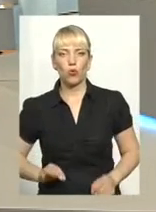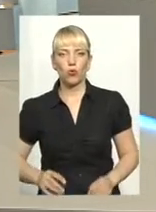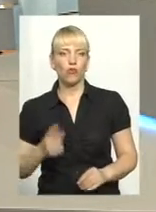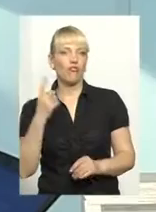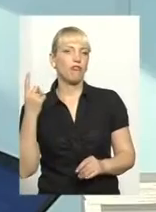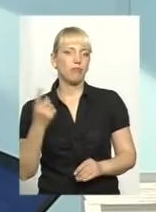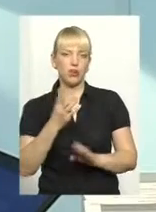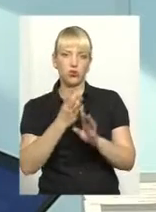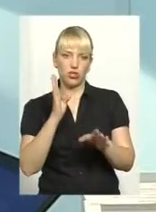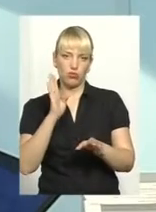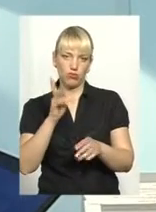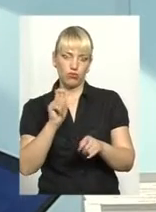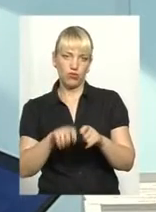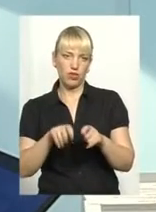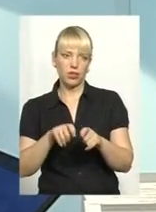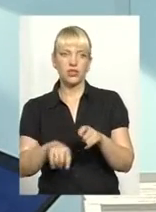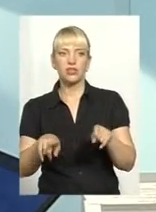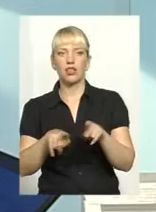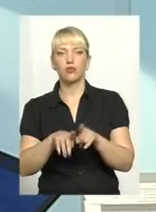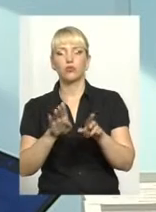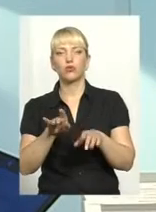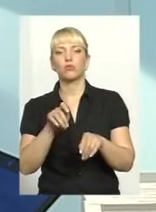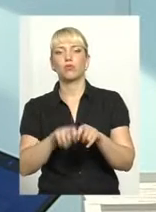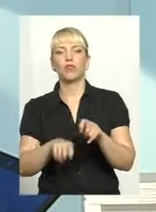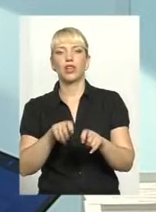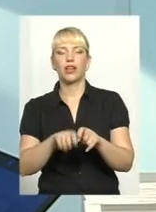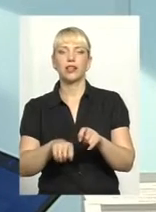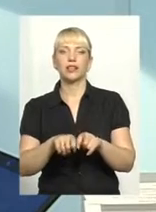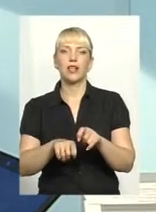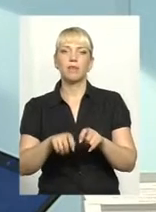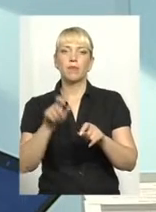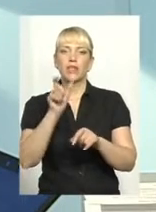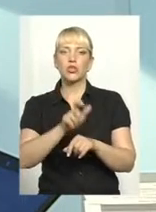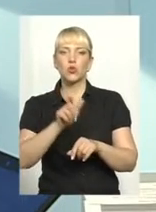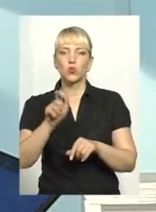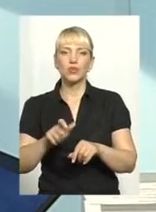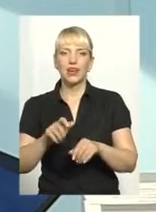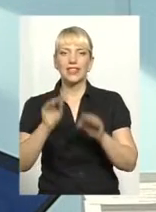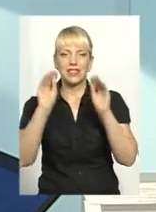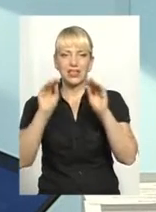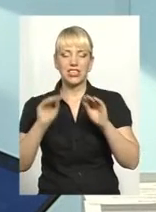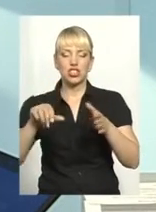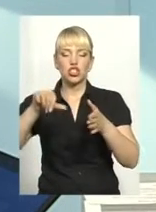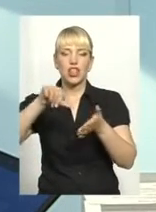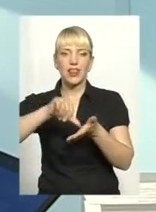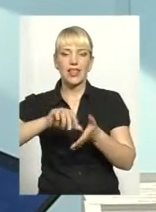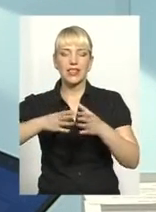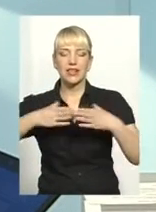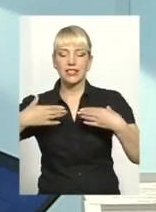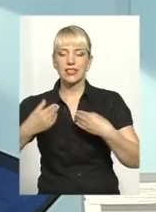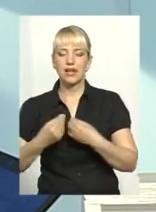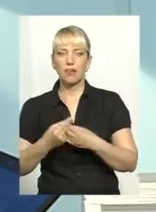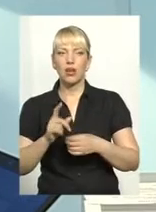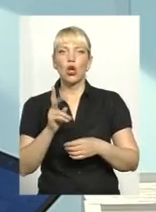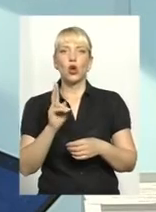чергу будуть перевірятися суб'єкти декларування, члени сімей, яких не нададуть